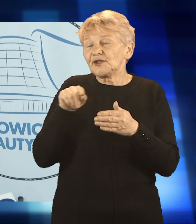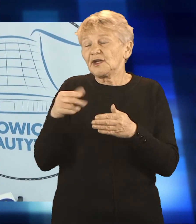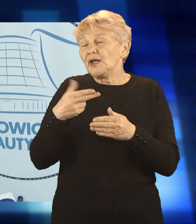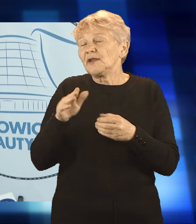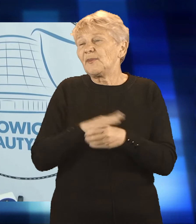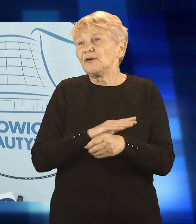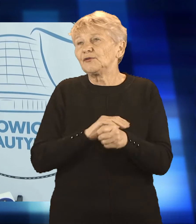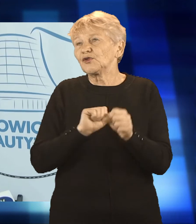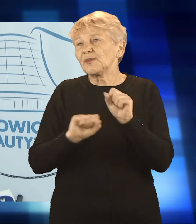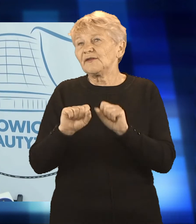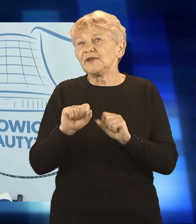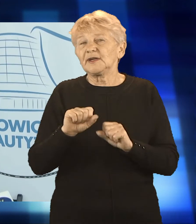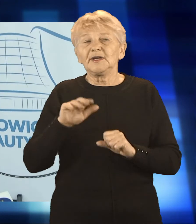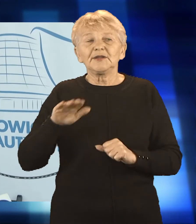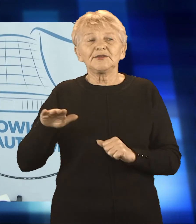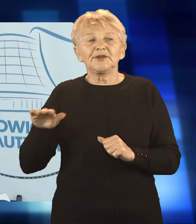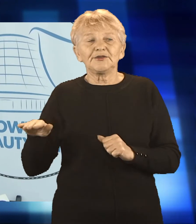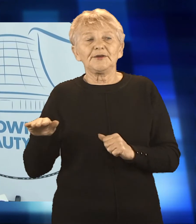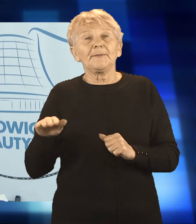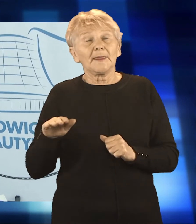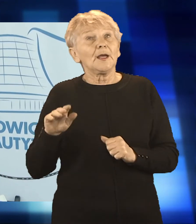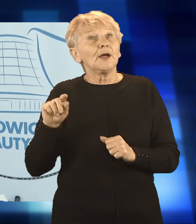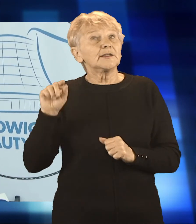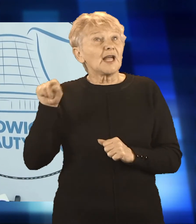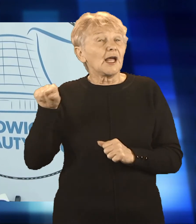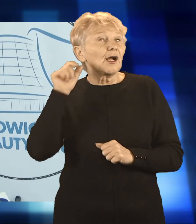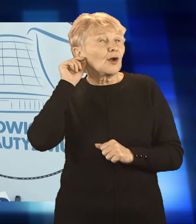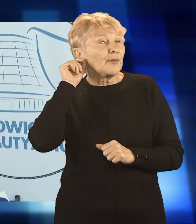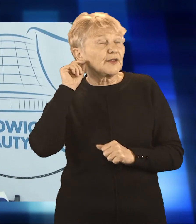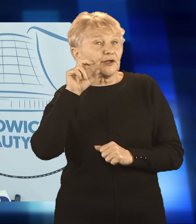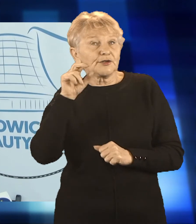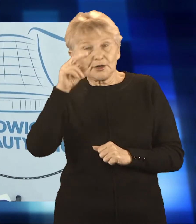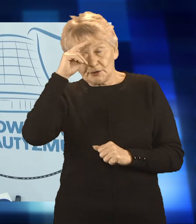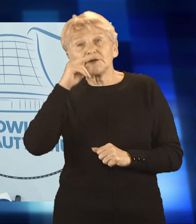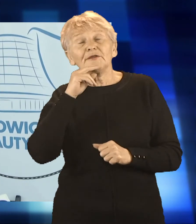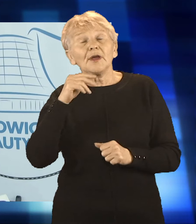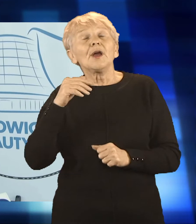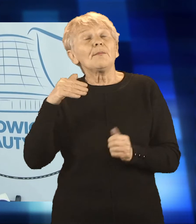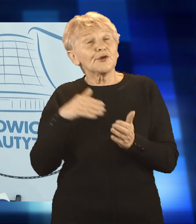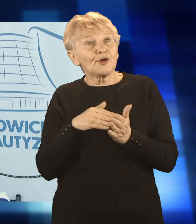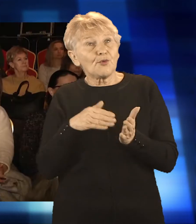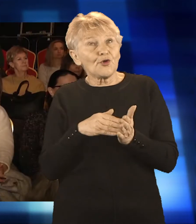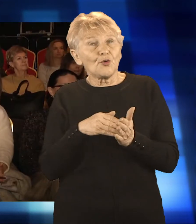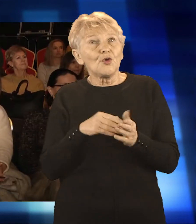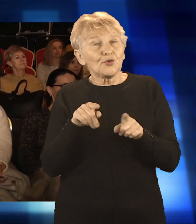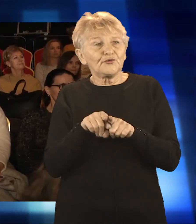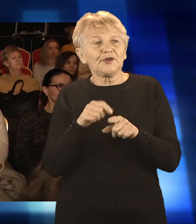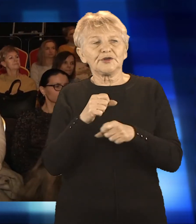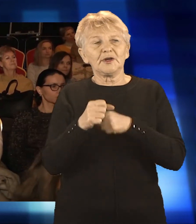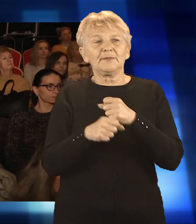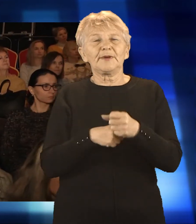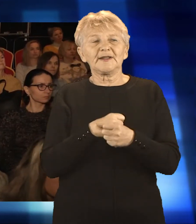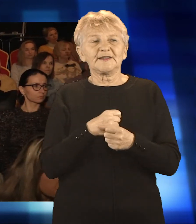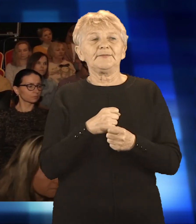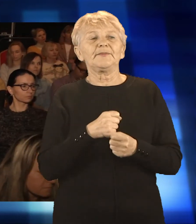po to właśnie, żeby były w stanie pracować, bo w większości przypadków to jest niemożliwe. Wśród osób